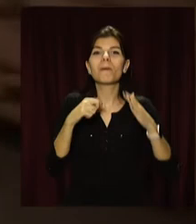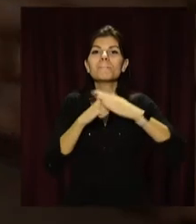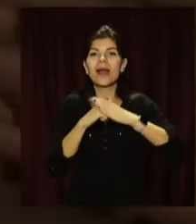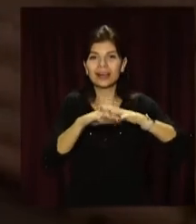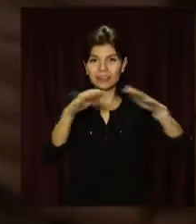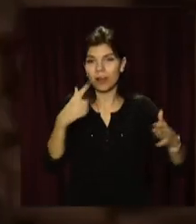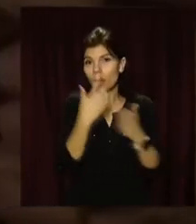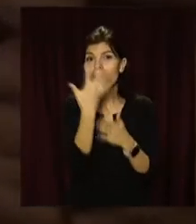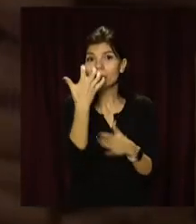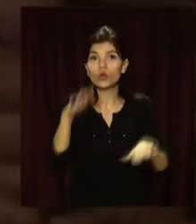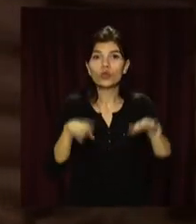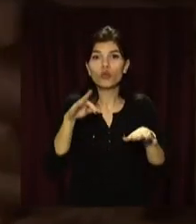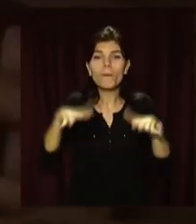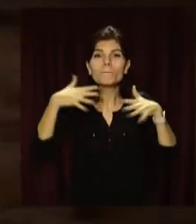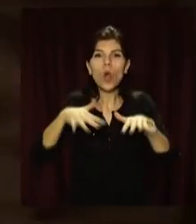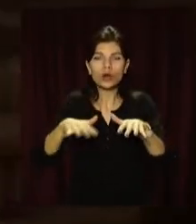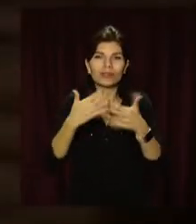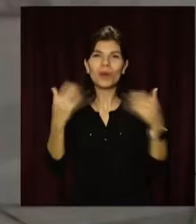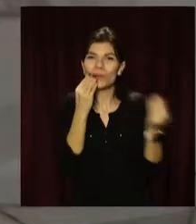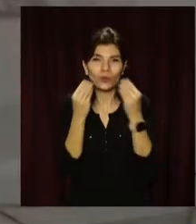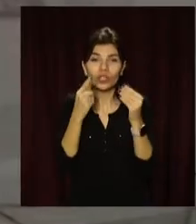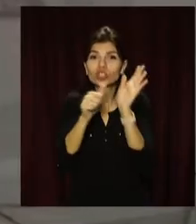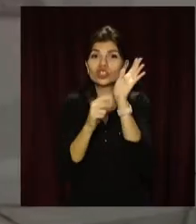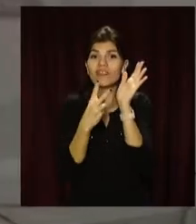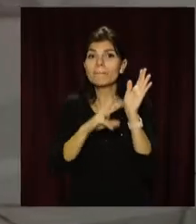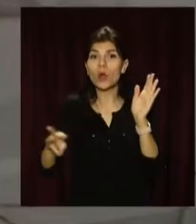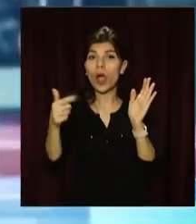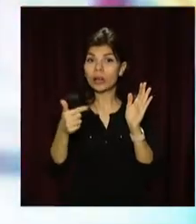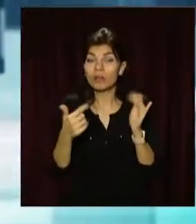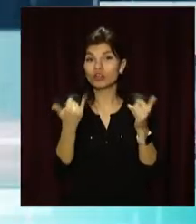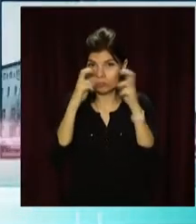морепродуктів на понад 62 мільйони гривень. Триває слідство.